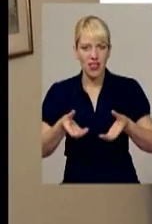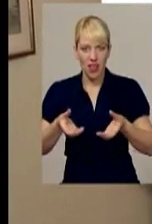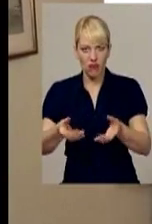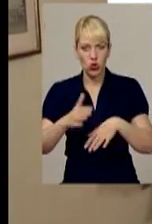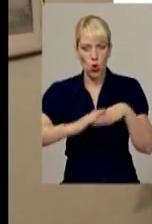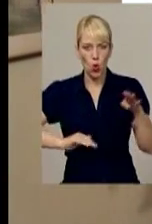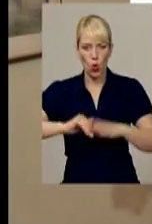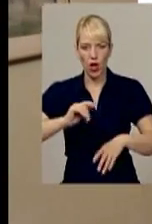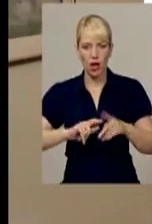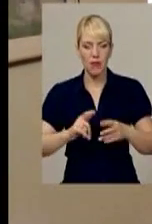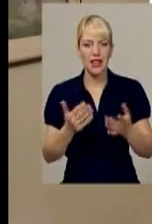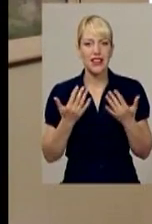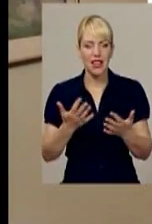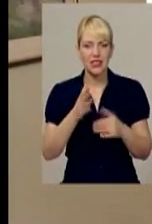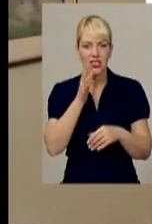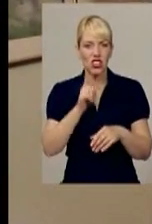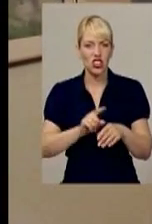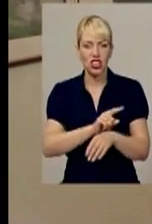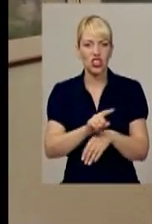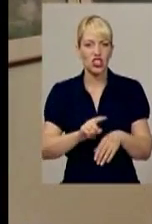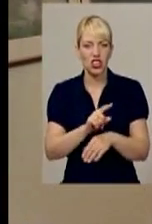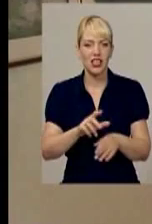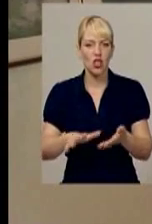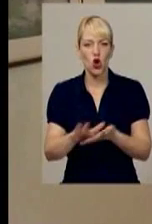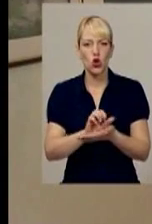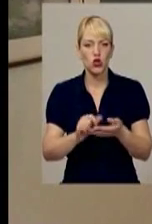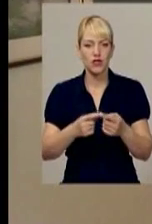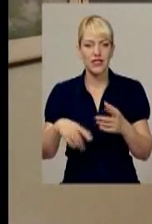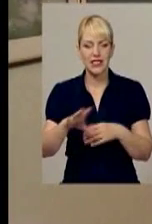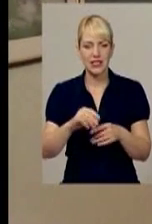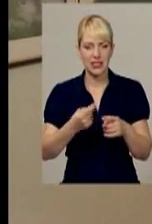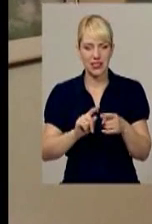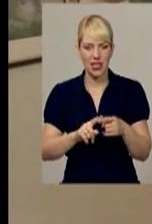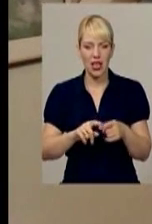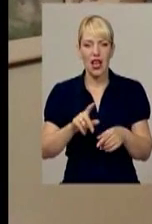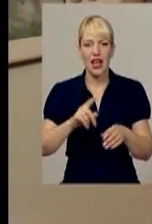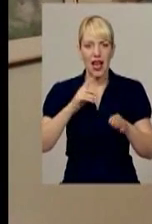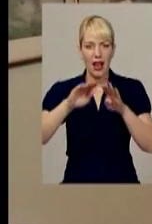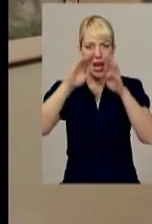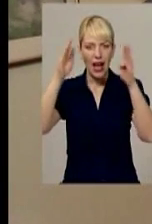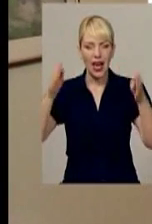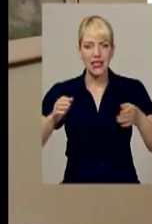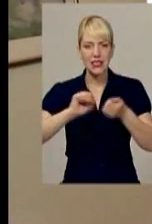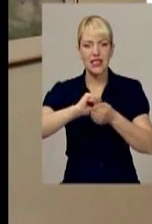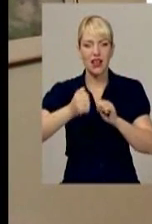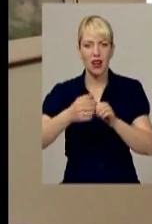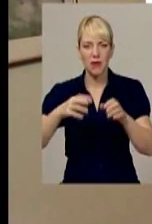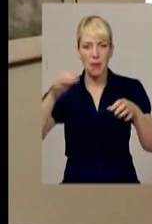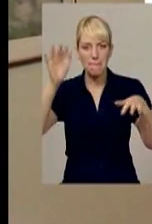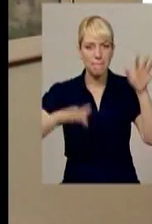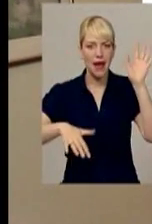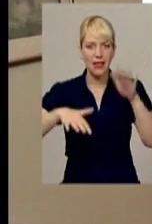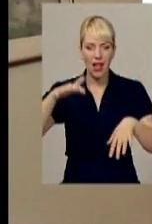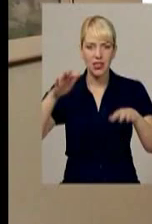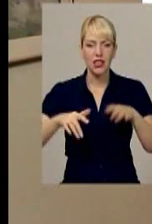Настільки час розрушив це все діло. Самі карнізи, камінні, падали вже. Ми їх по куску збирали